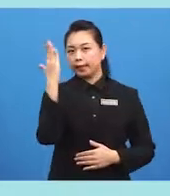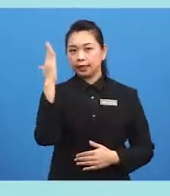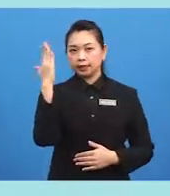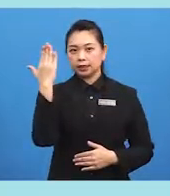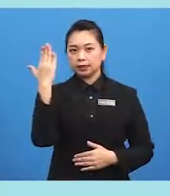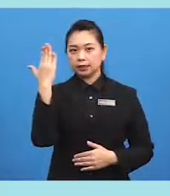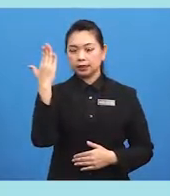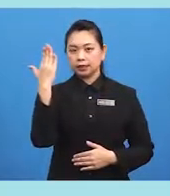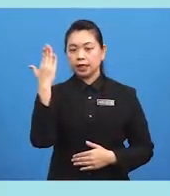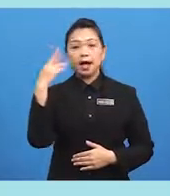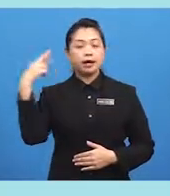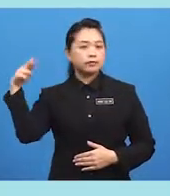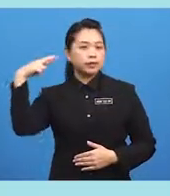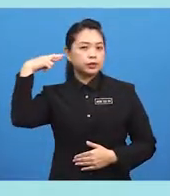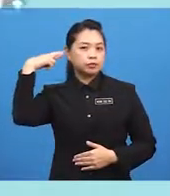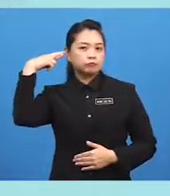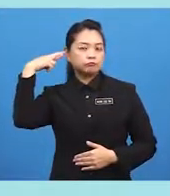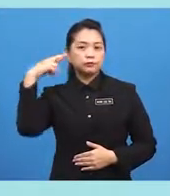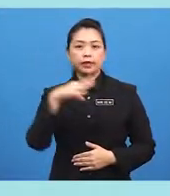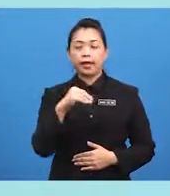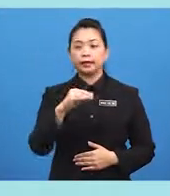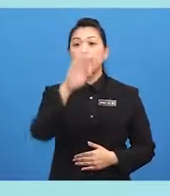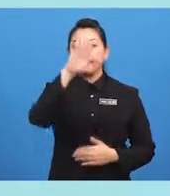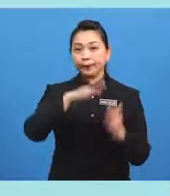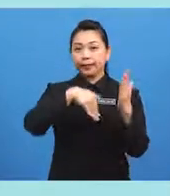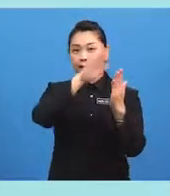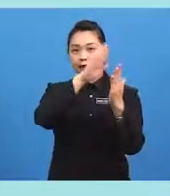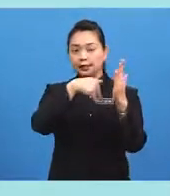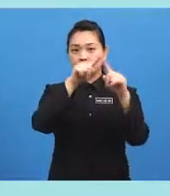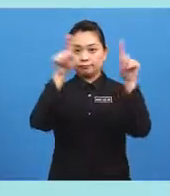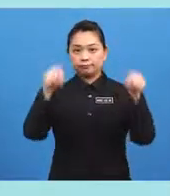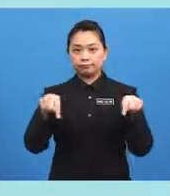ruang, ruang, ruang, ruang, pembunyikan.